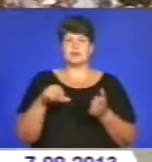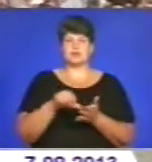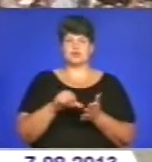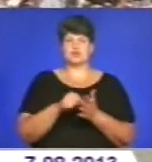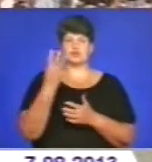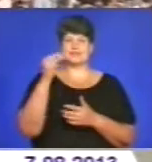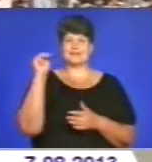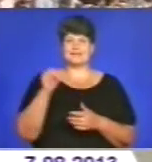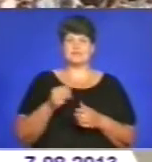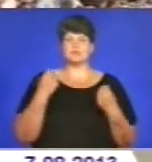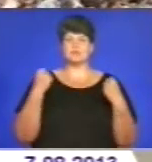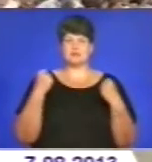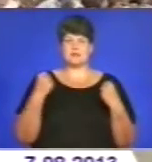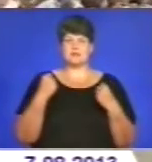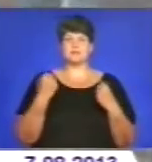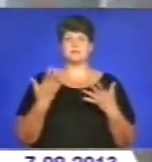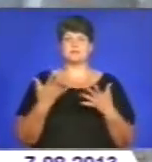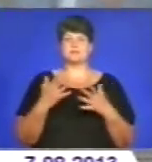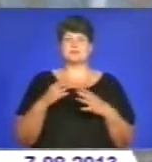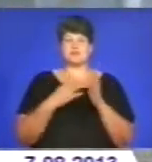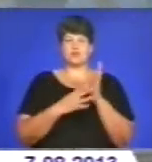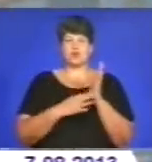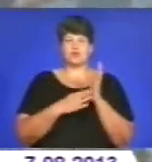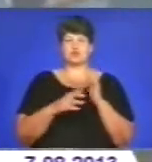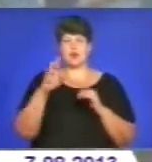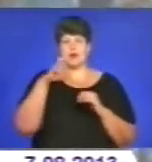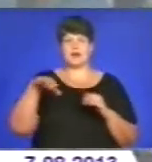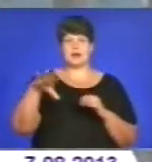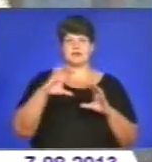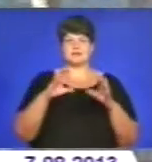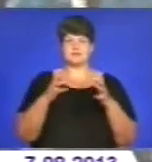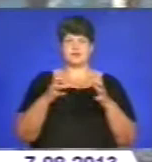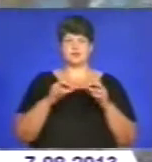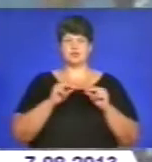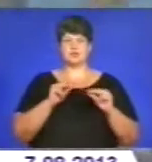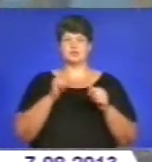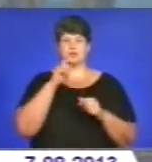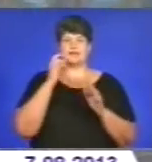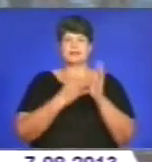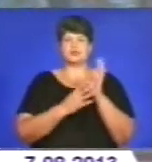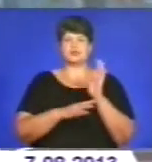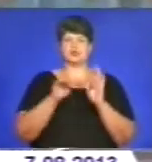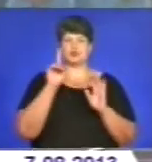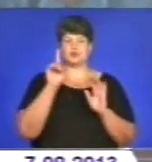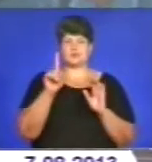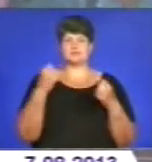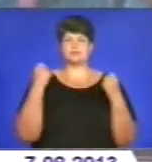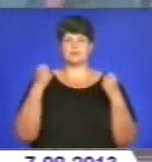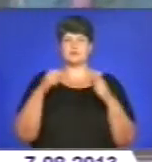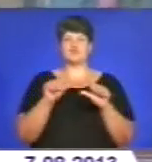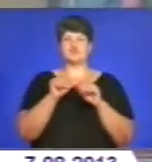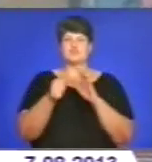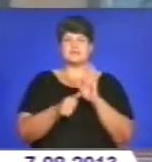тисячі спортсменів з вадами слуху із 90 країн світу. Честь України відстоювали 191 спортсмен у 16 видах